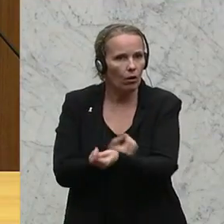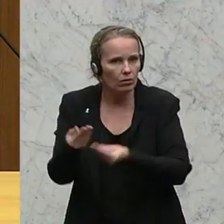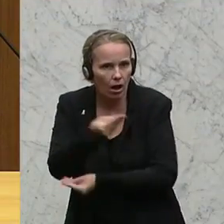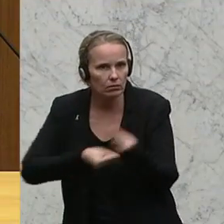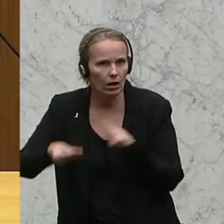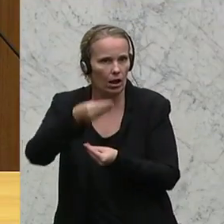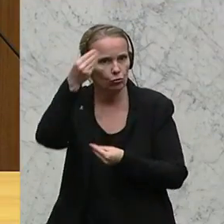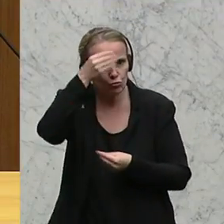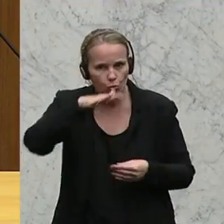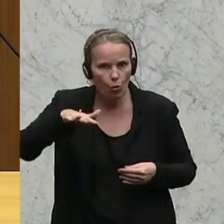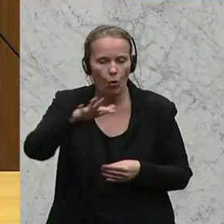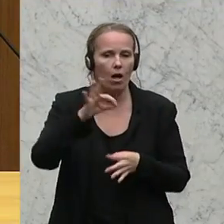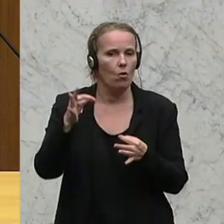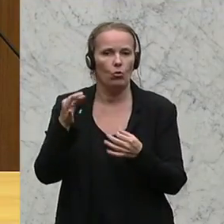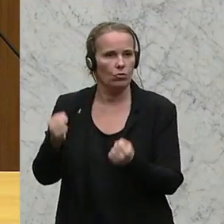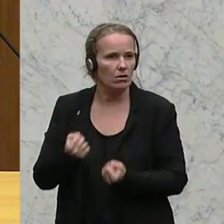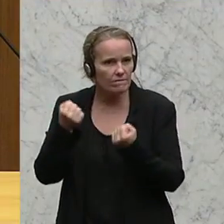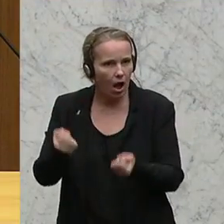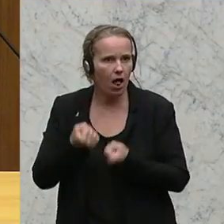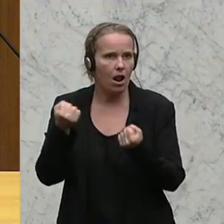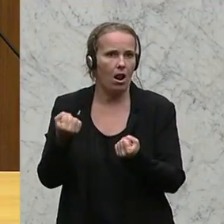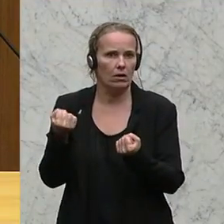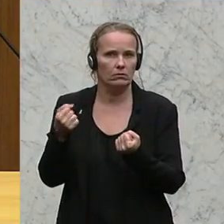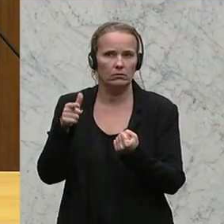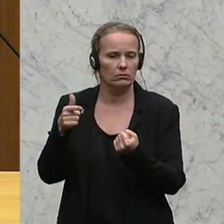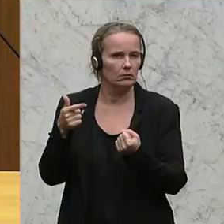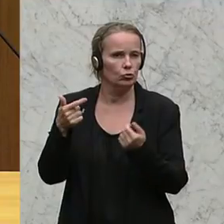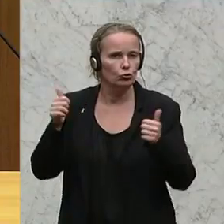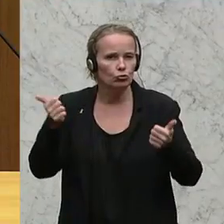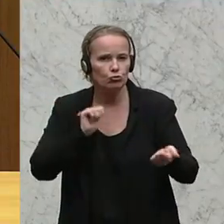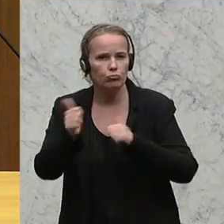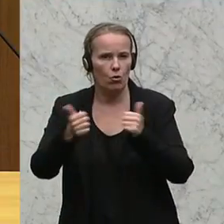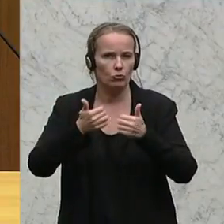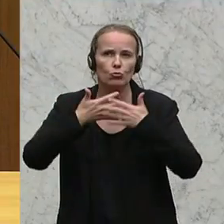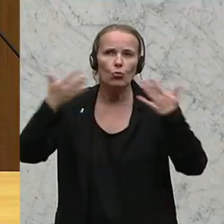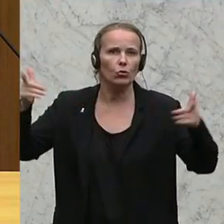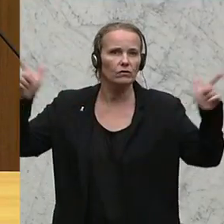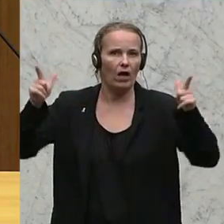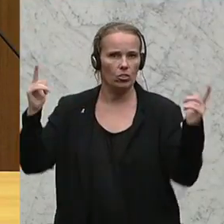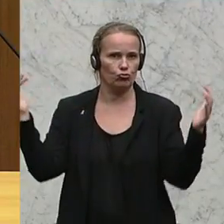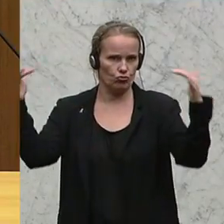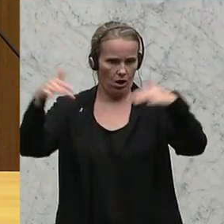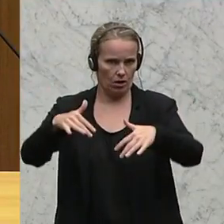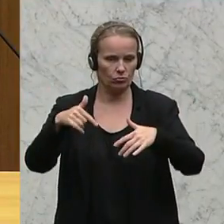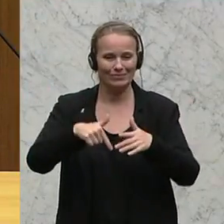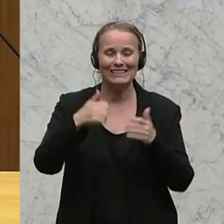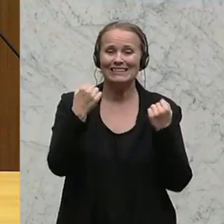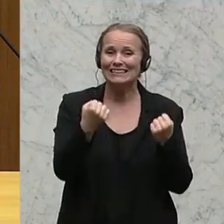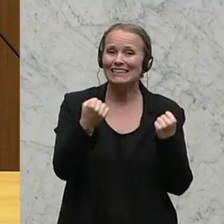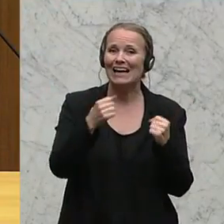Schulen betrifft oder die Gewalt und der Vandalismus bei sportlichen Großveranstaltungen. Die Novelle zum